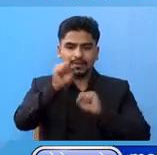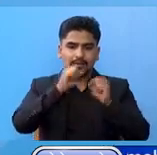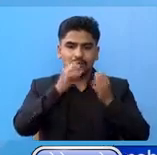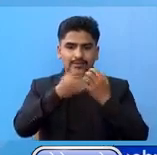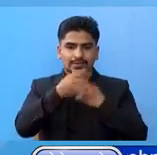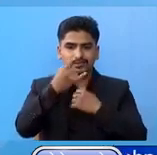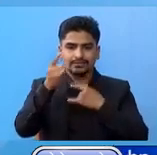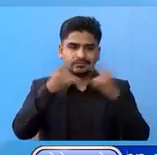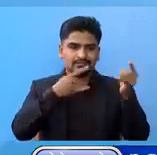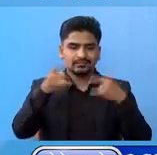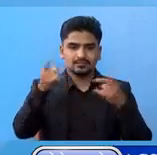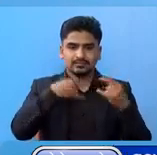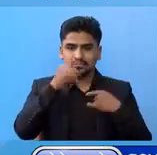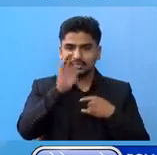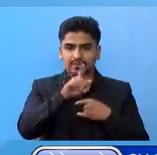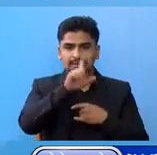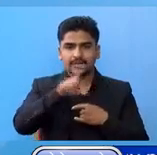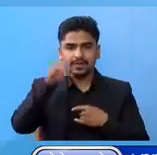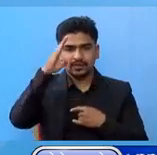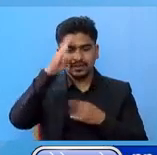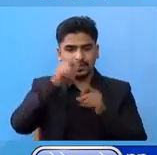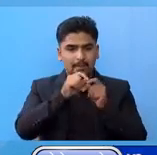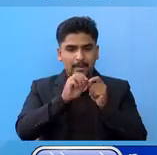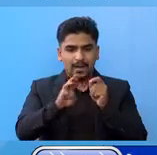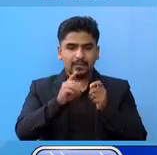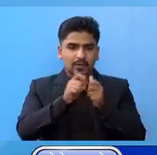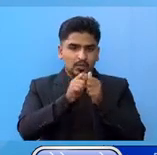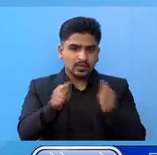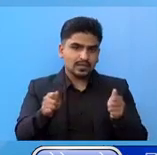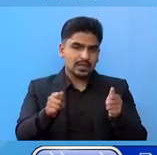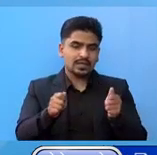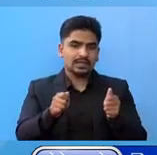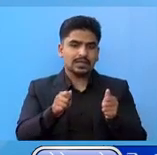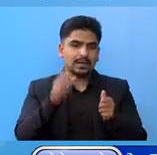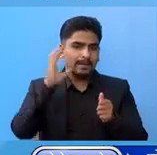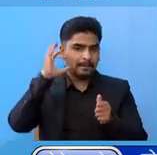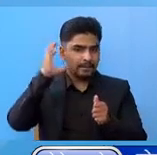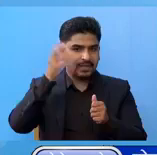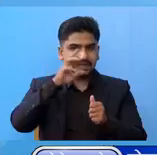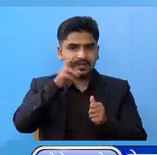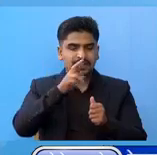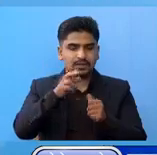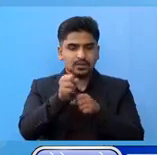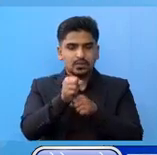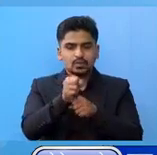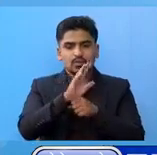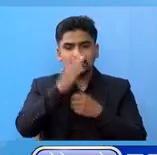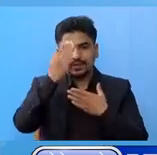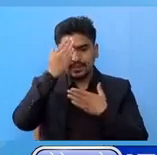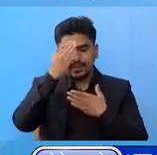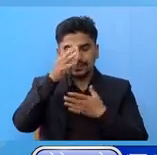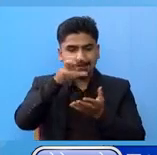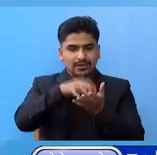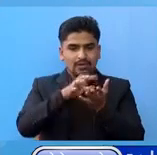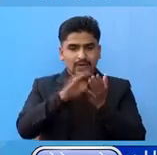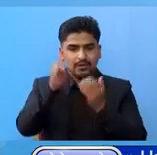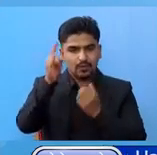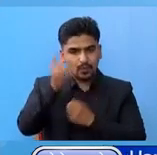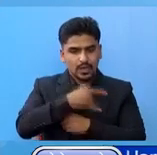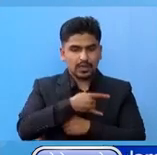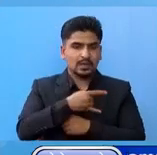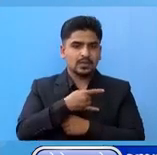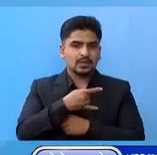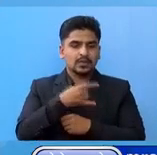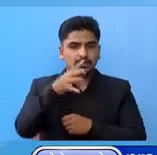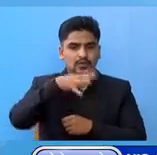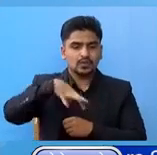की रहनुबाय को छा नेपाल सरकारको माप दंड अनुसार बिदेश्र और कोरोना संक्रमित इस्थान बाटा फर्कन्वाए का